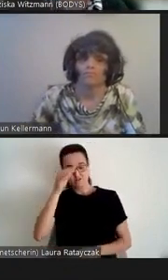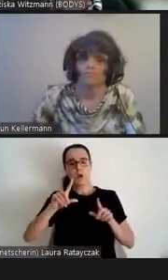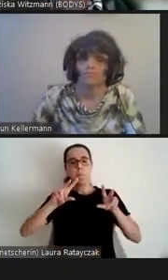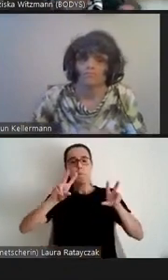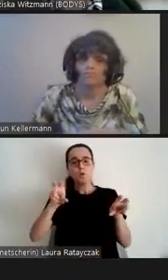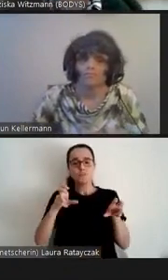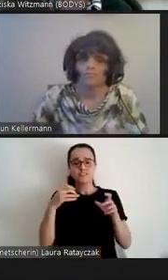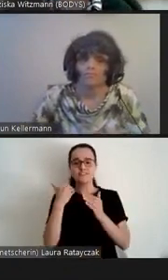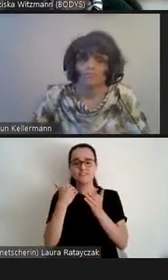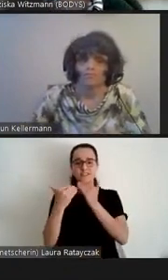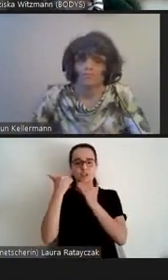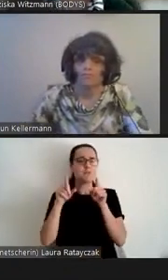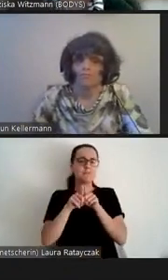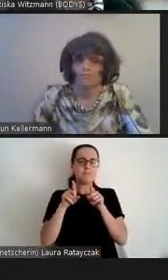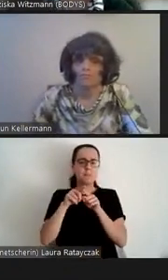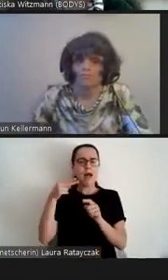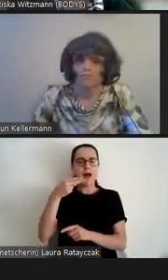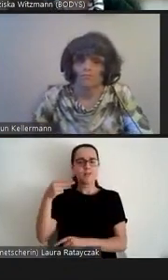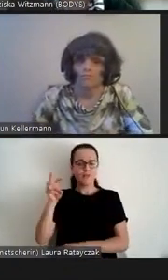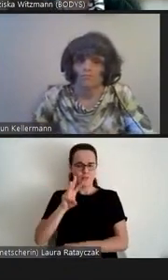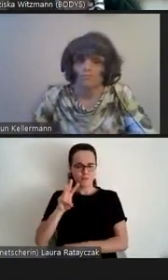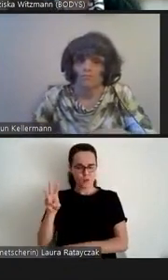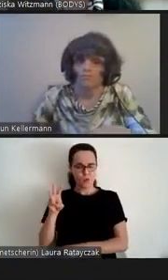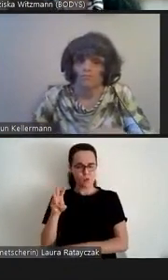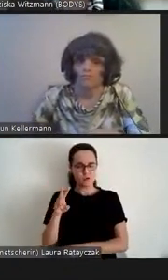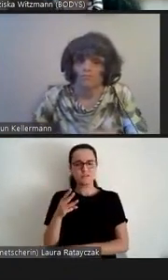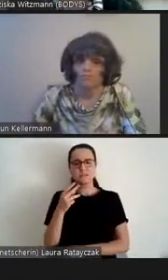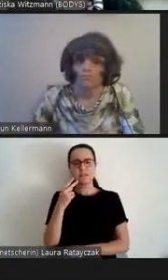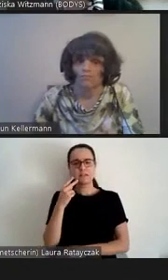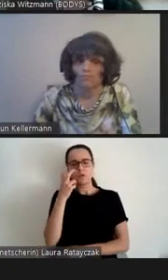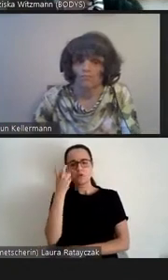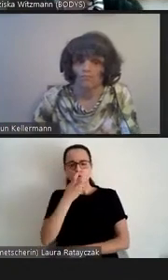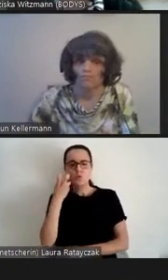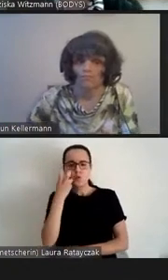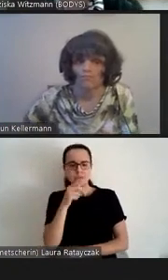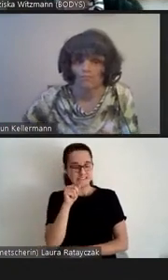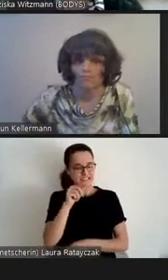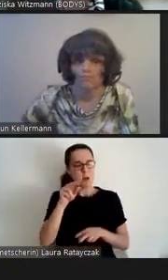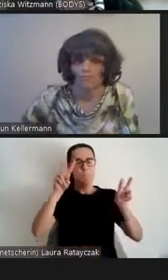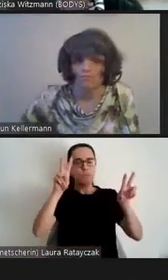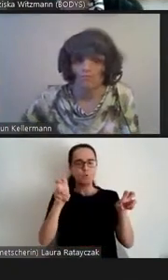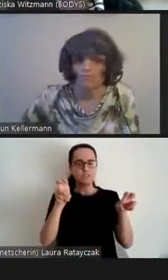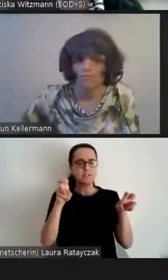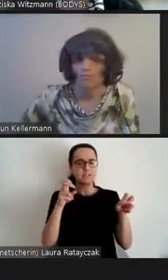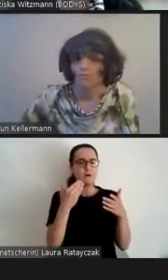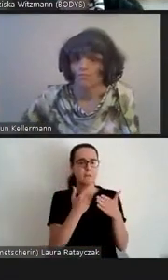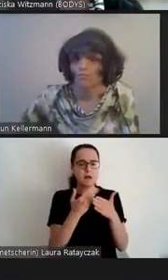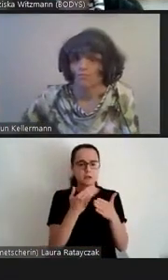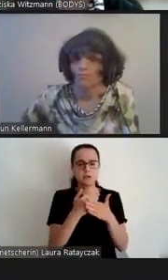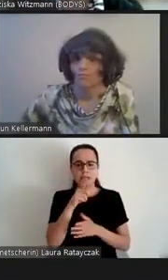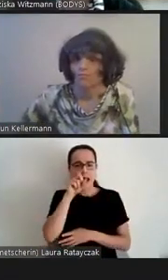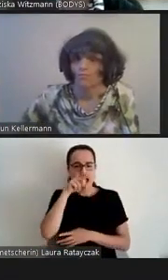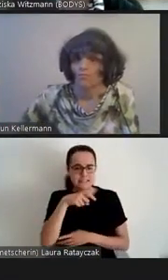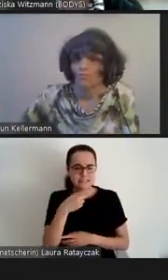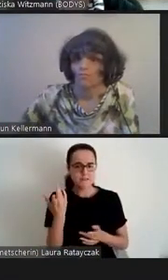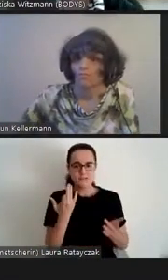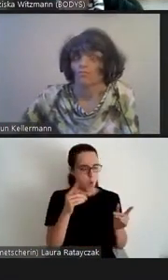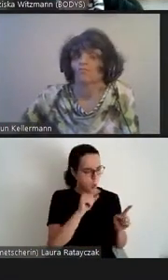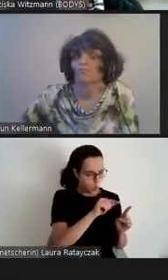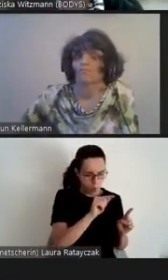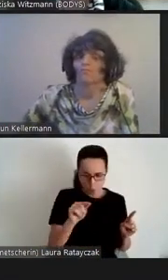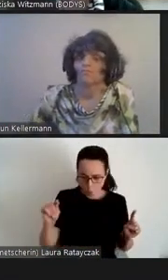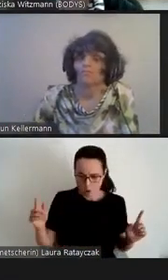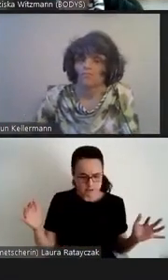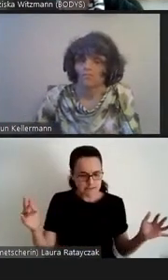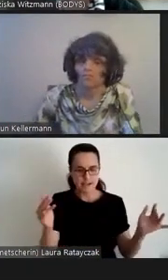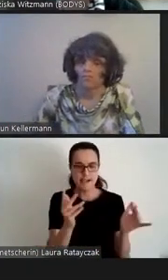so wie Hans Wirth das macht, wo dieses Motiv überall vorgibt. Es